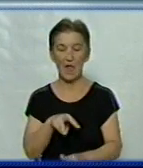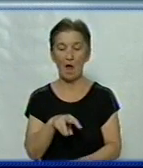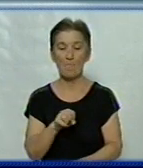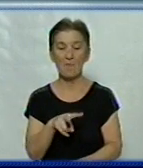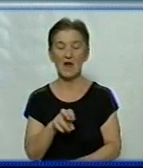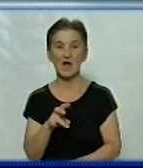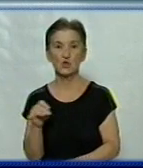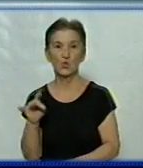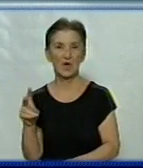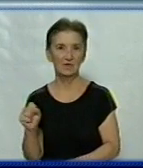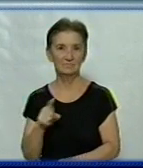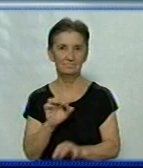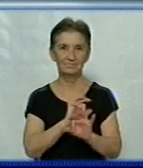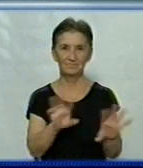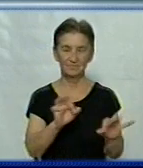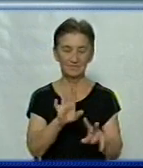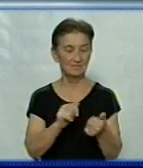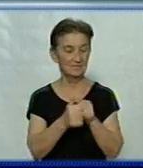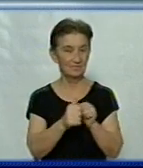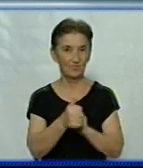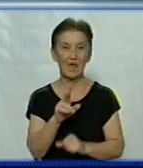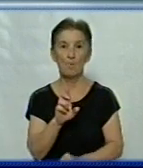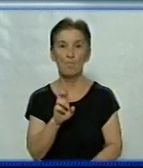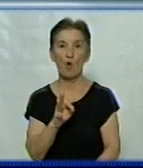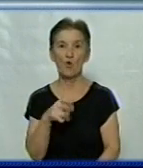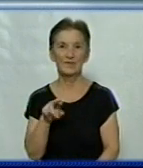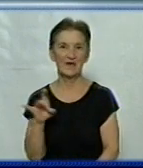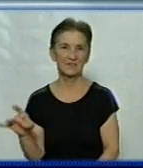Суспільному розповіла завідувачка відділ бібліотеки Галина Бондар.